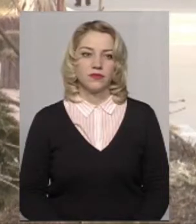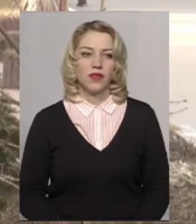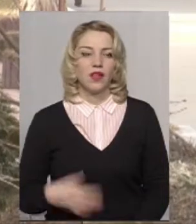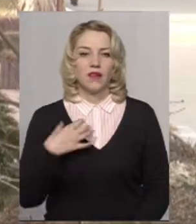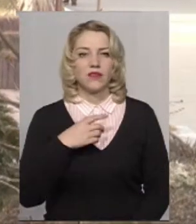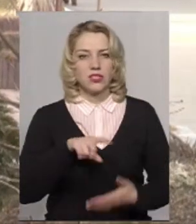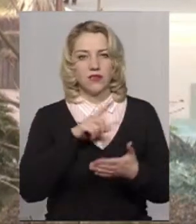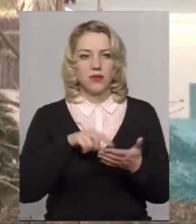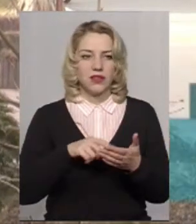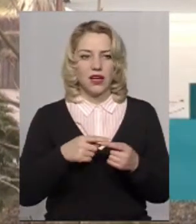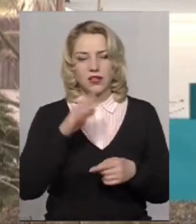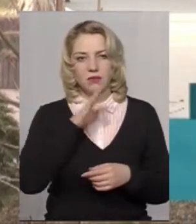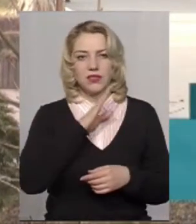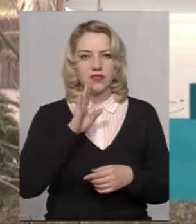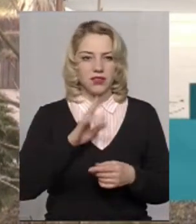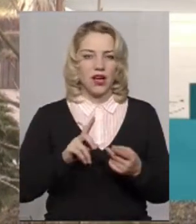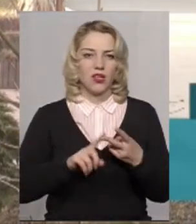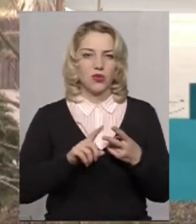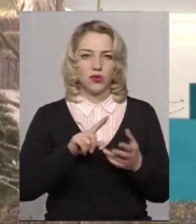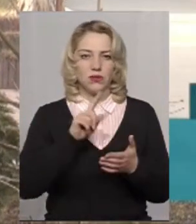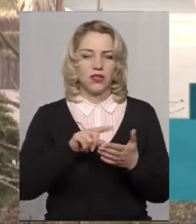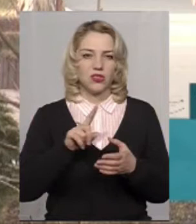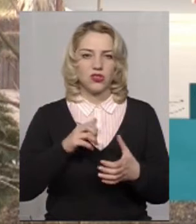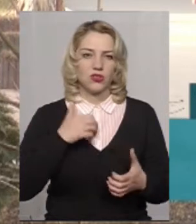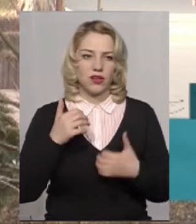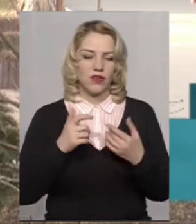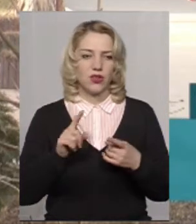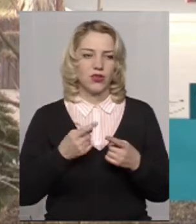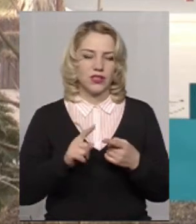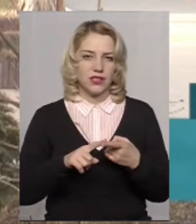Важливе питання, по-перше, батьки, а друге питання, те, що хвилює, дійсно, хочеться, щоб це